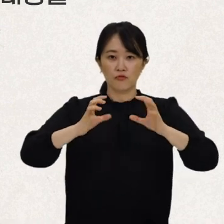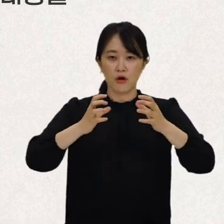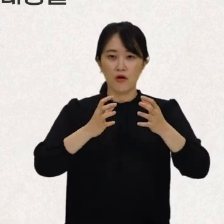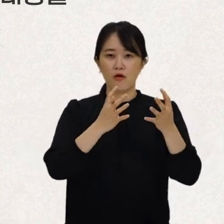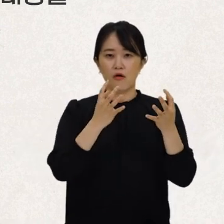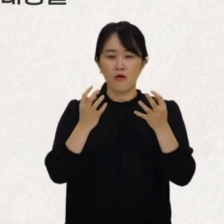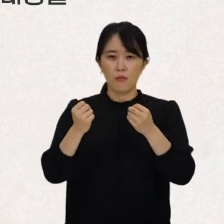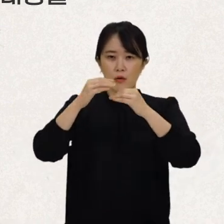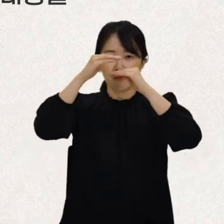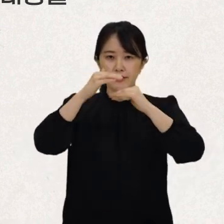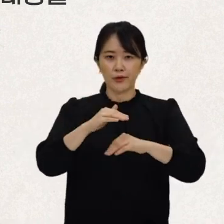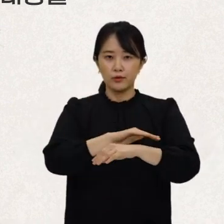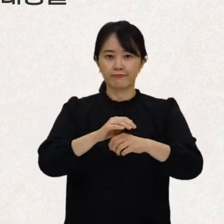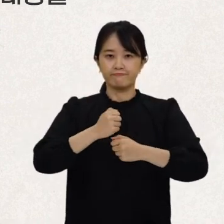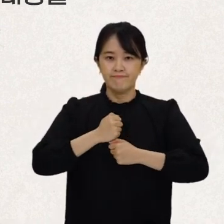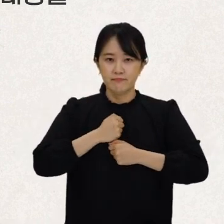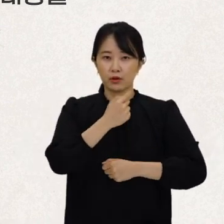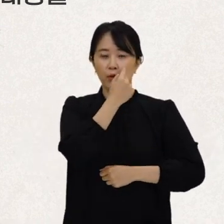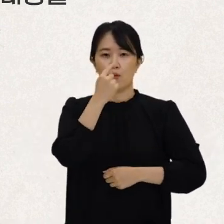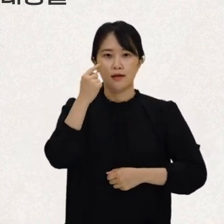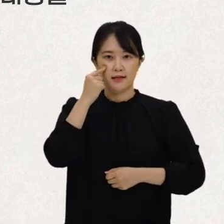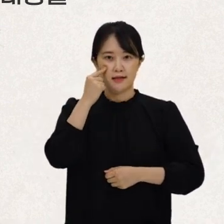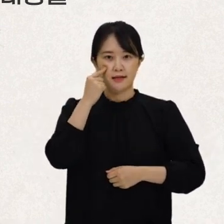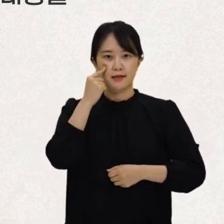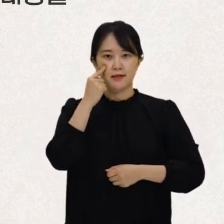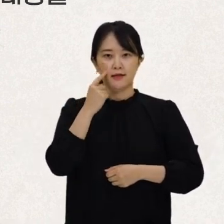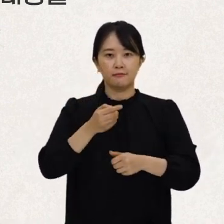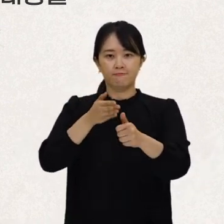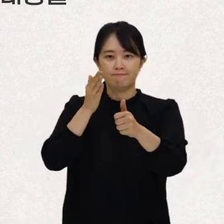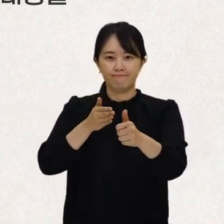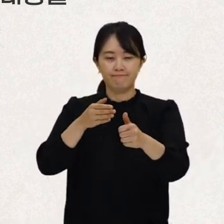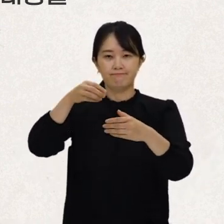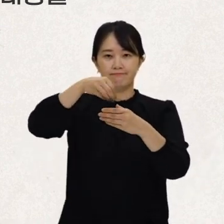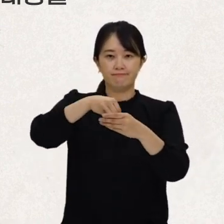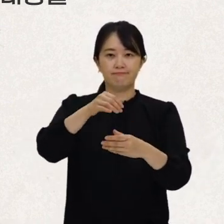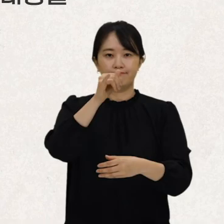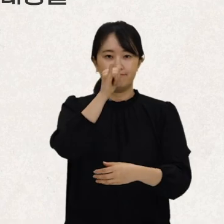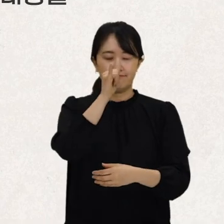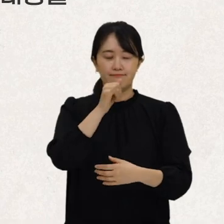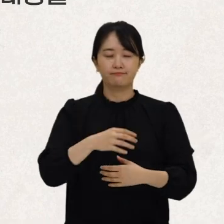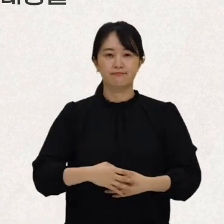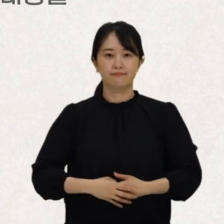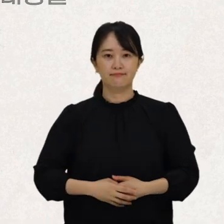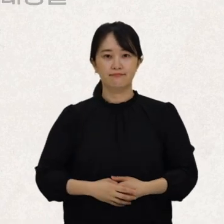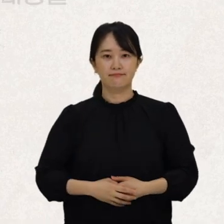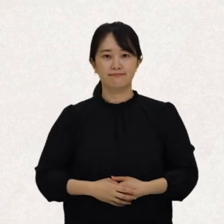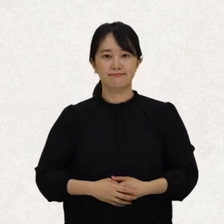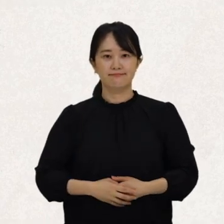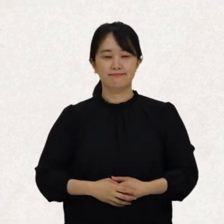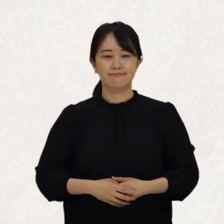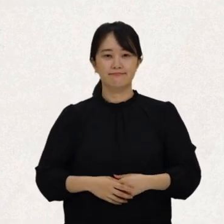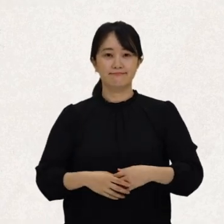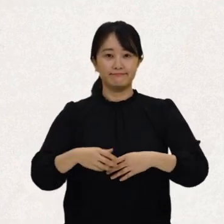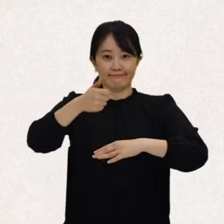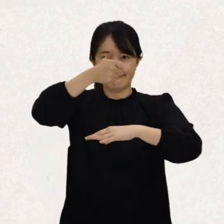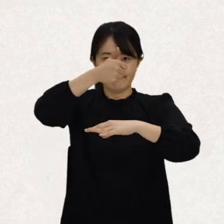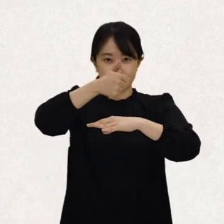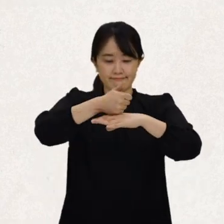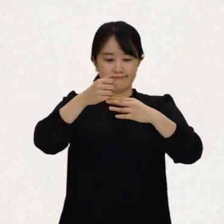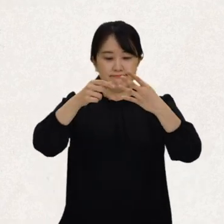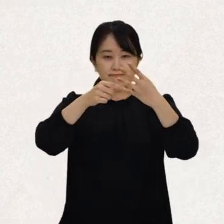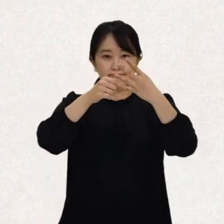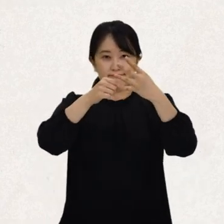얼마나 내용을 잘 준수하는지 확인하도록 권고하는 조항도 포함되어 있답니다. 마지막